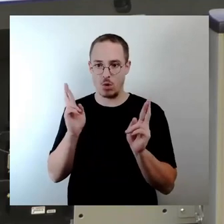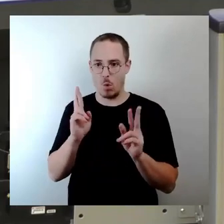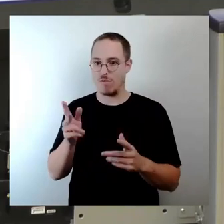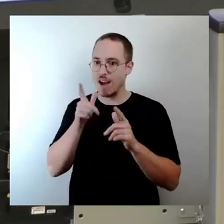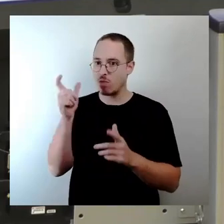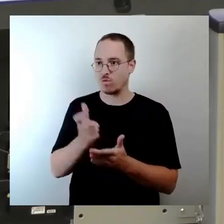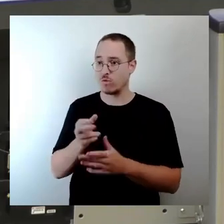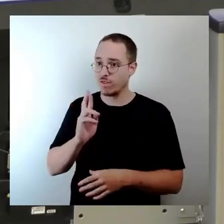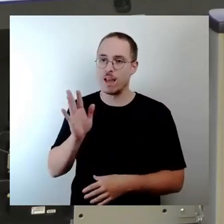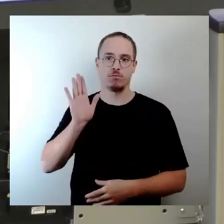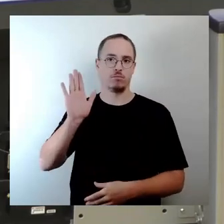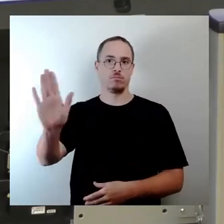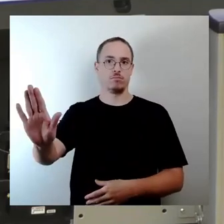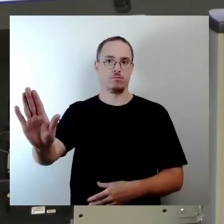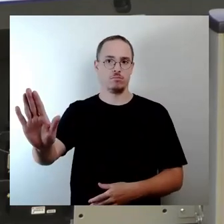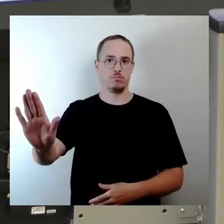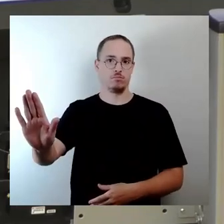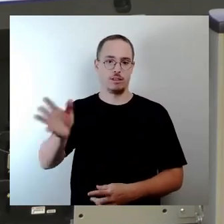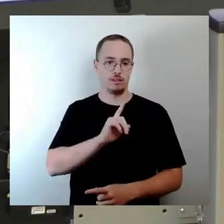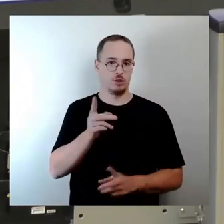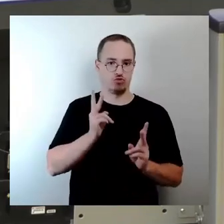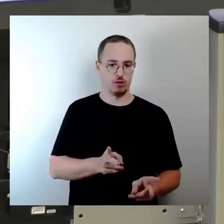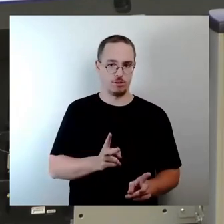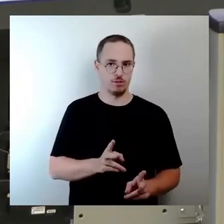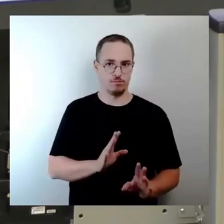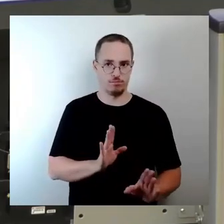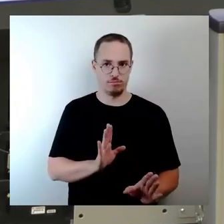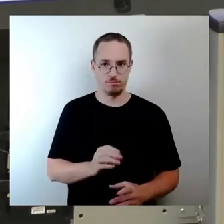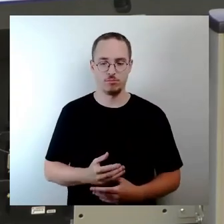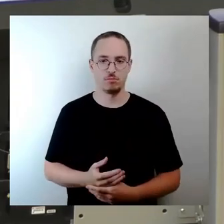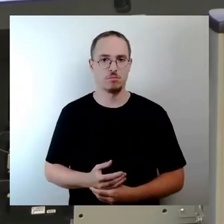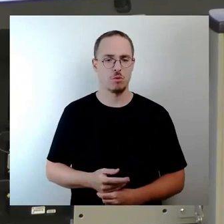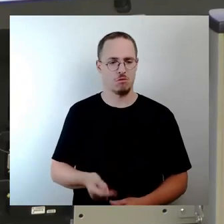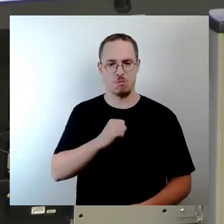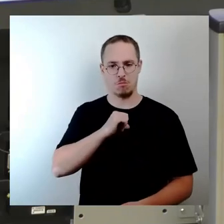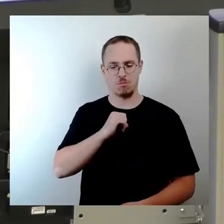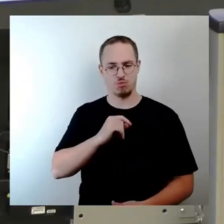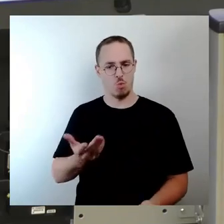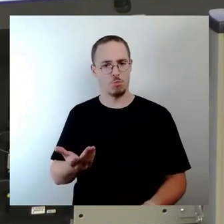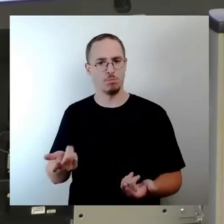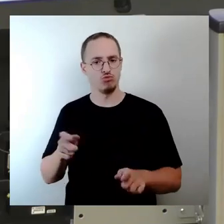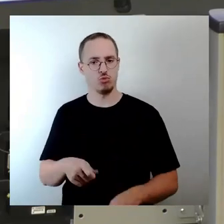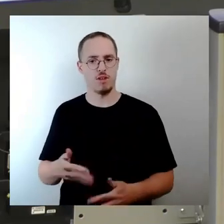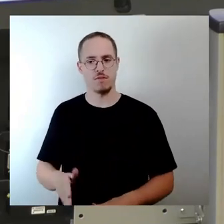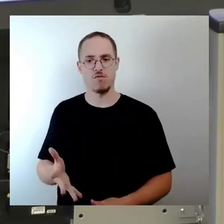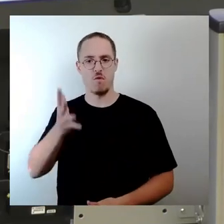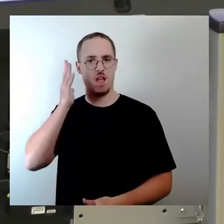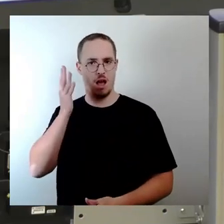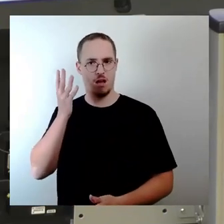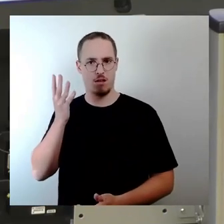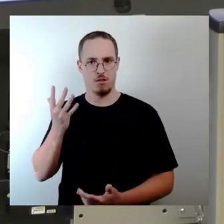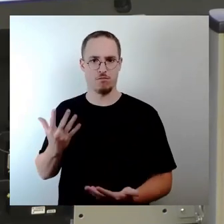Stadtratsbeschluss ist fünf Jahre alt, wir gehen wieder jetzt, nicht nur ich, sondern auch viele in den nächsten Wahlkampf und haben dieselben Themen auf der Agenda.